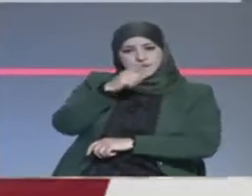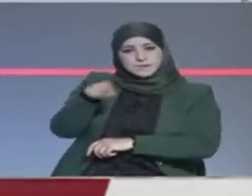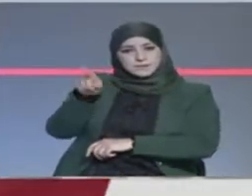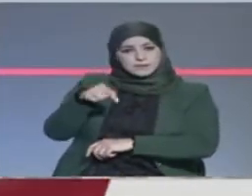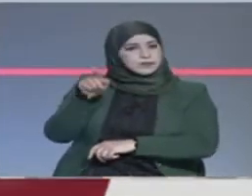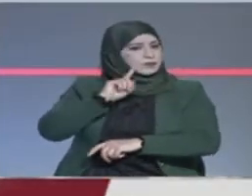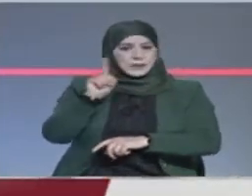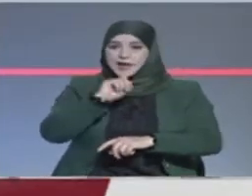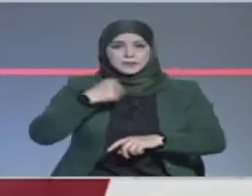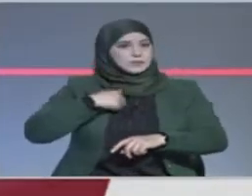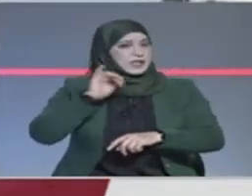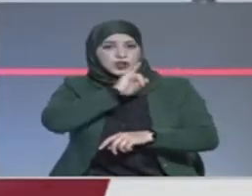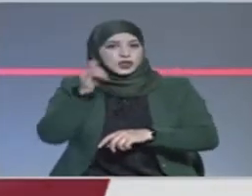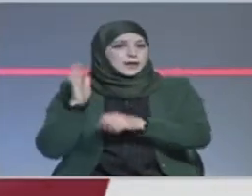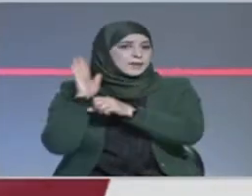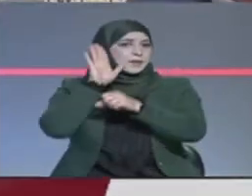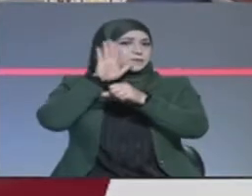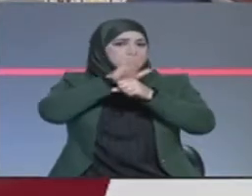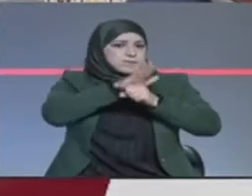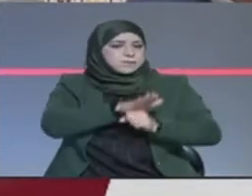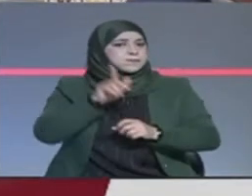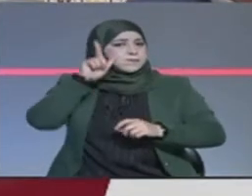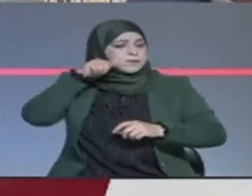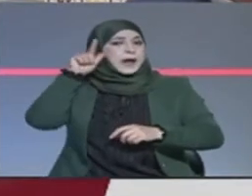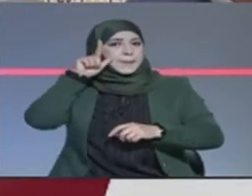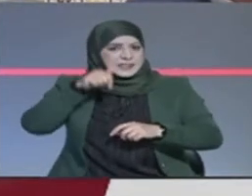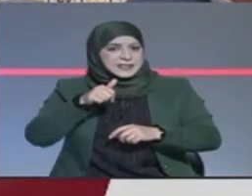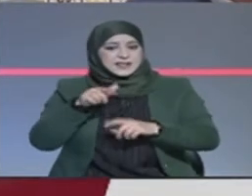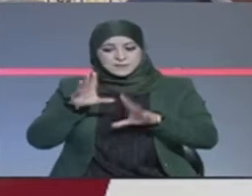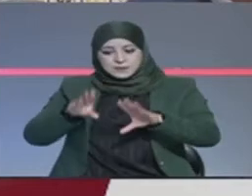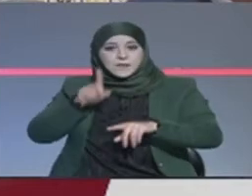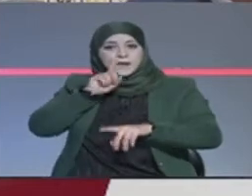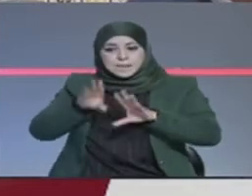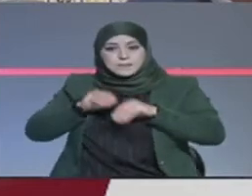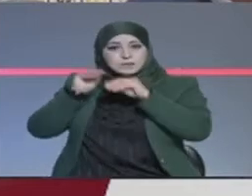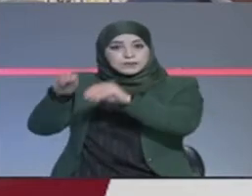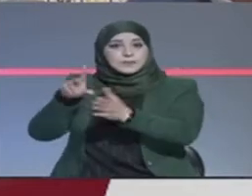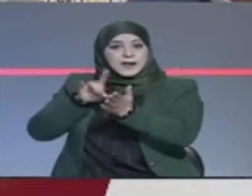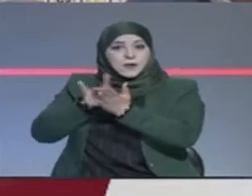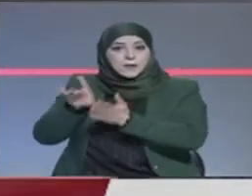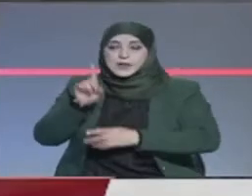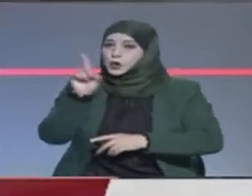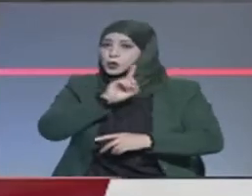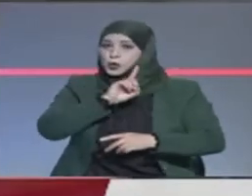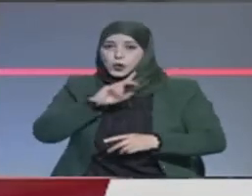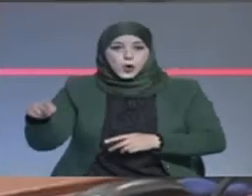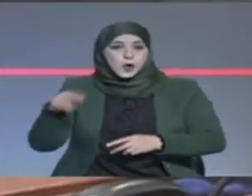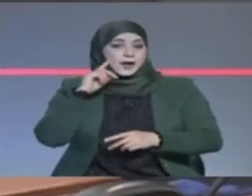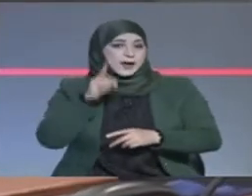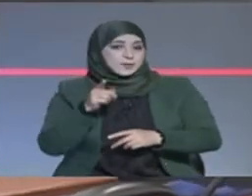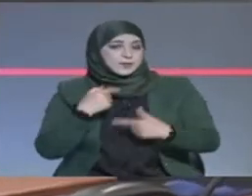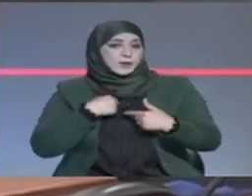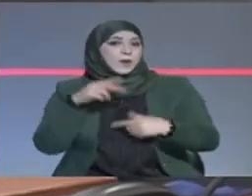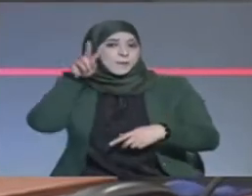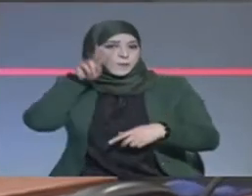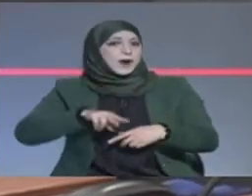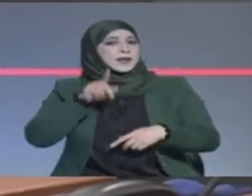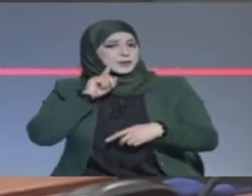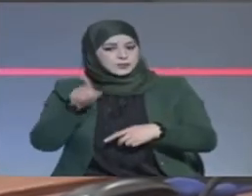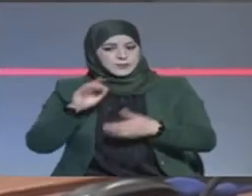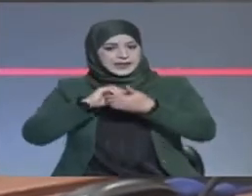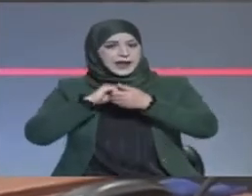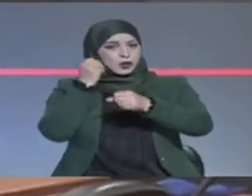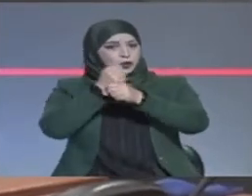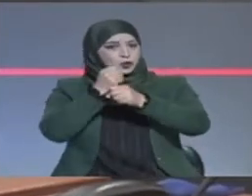يكون الاتحاد قد ضغط على أي طرف لإقالة الرئيسة المديرة العامة للخطوط التونسية مؤكدا أنه لم تكن